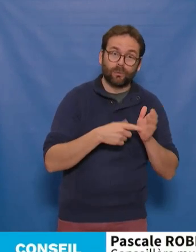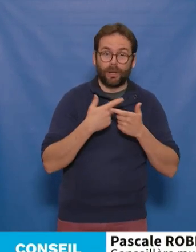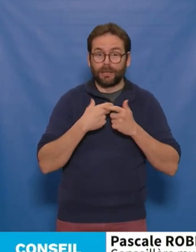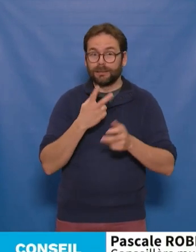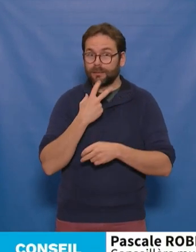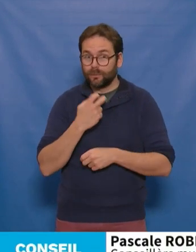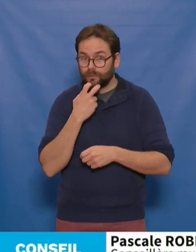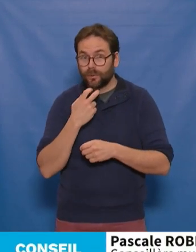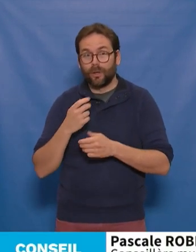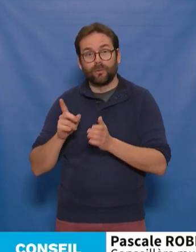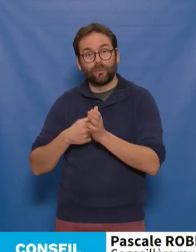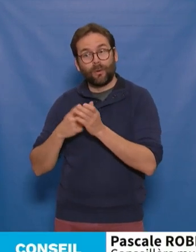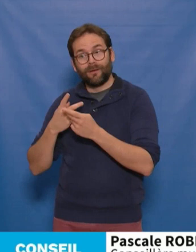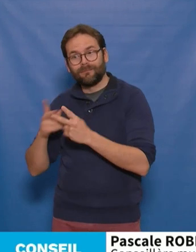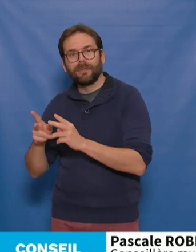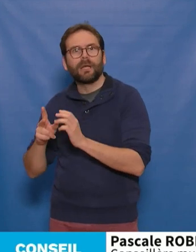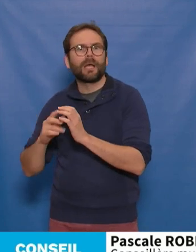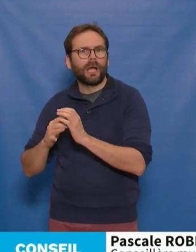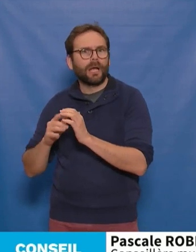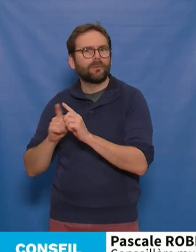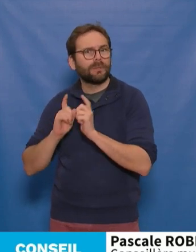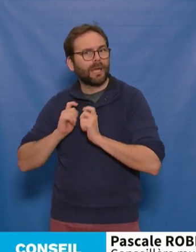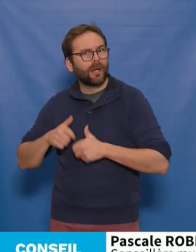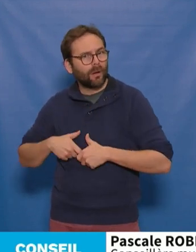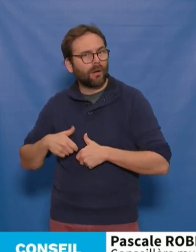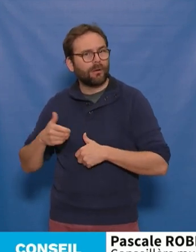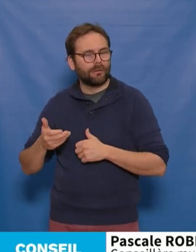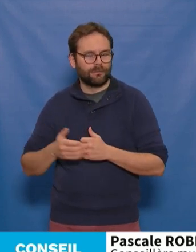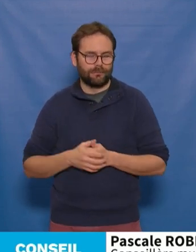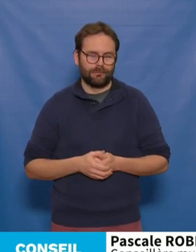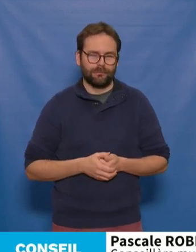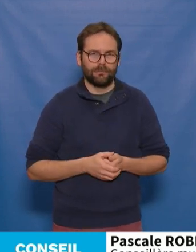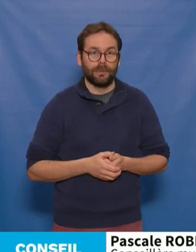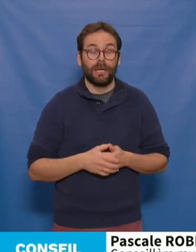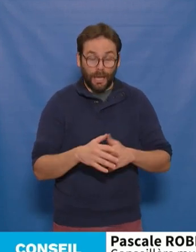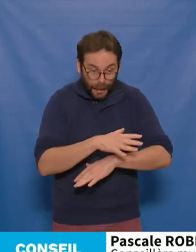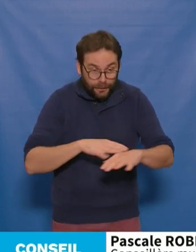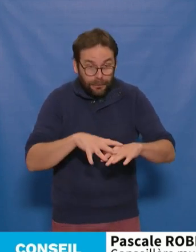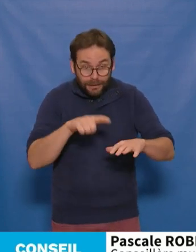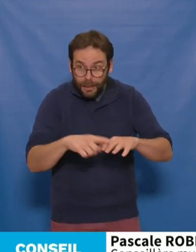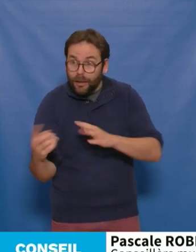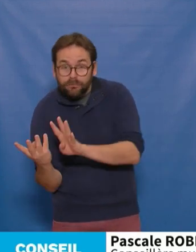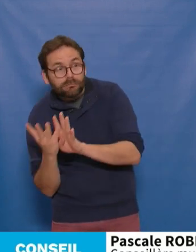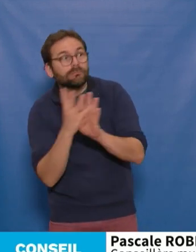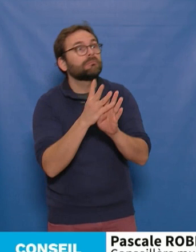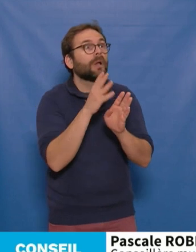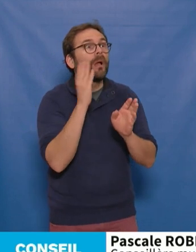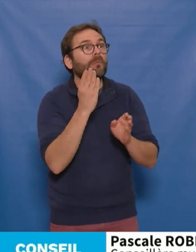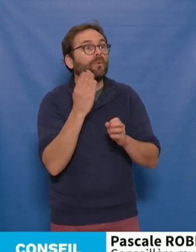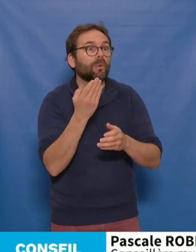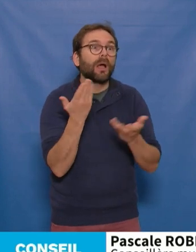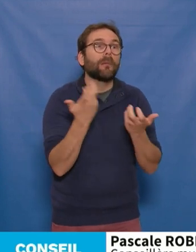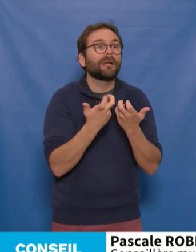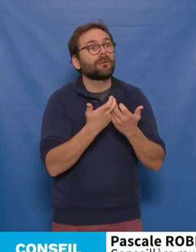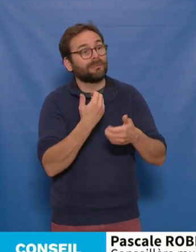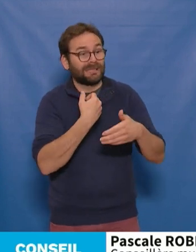le droit à la ville avec ses crèches et ses écoles. C'est par cet espace que les Nantaises et les Nantais viennent enregistrer une naissance,